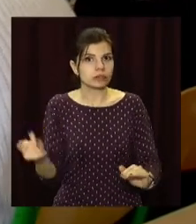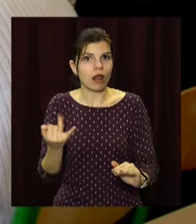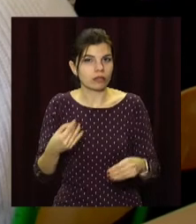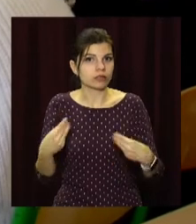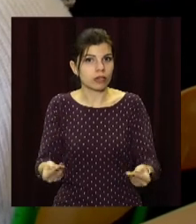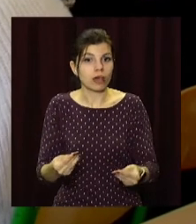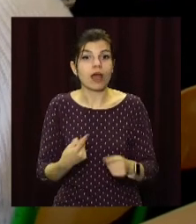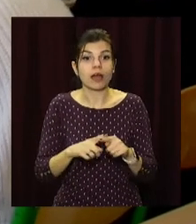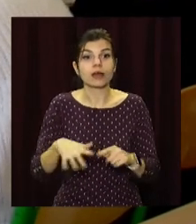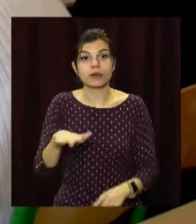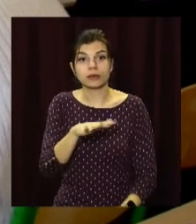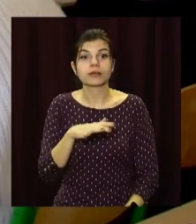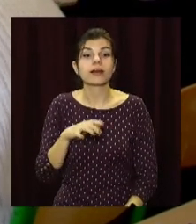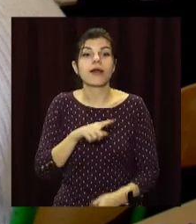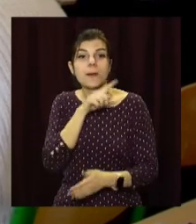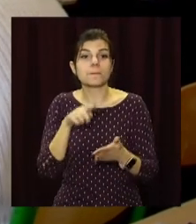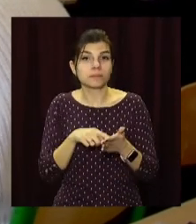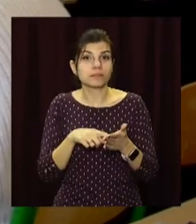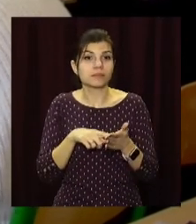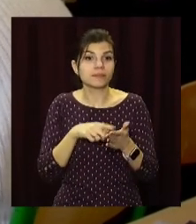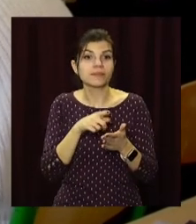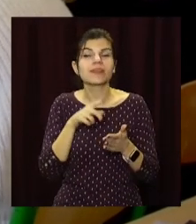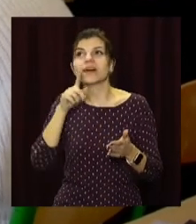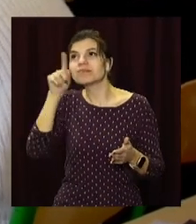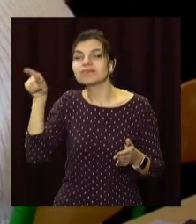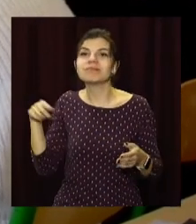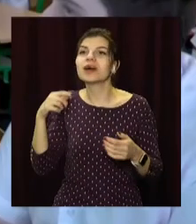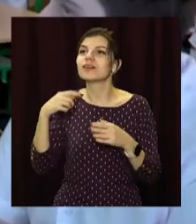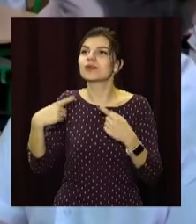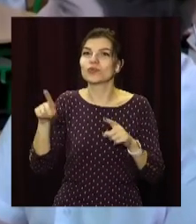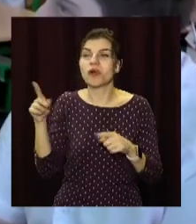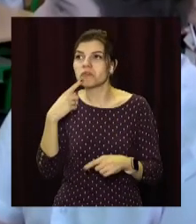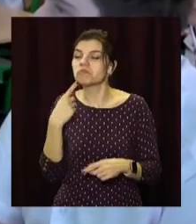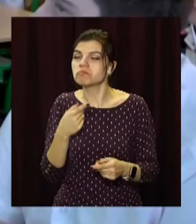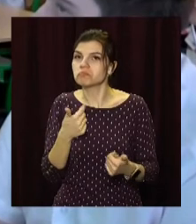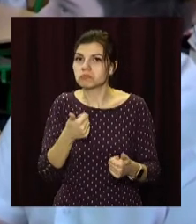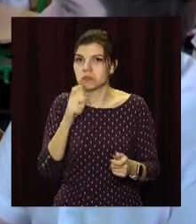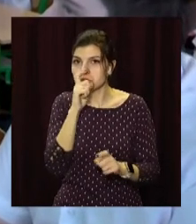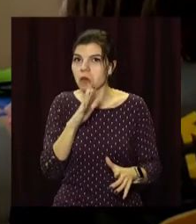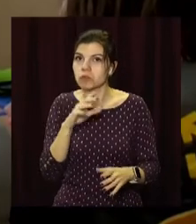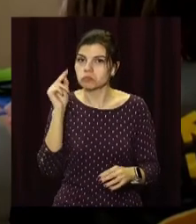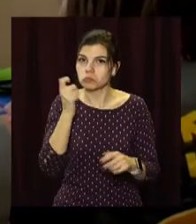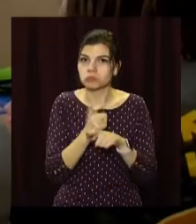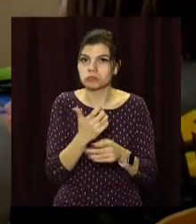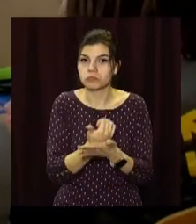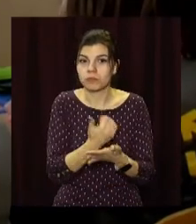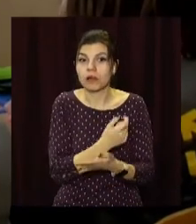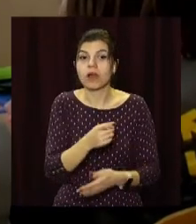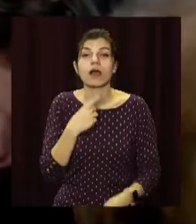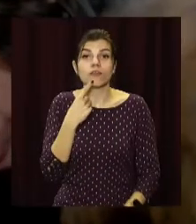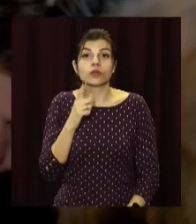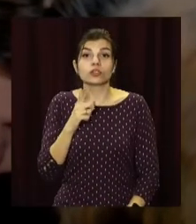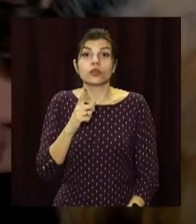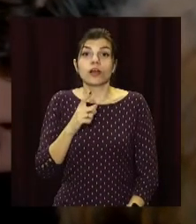департаменті з гуманітарних питань пишаються з добутками колеги на конкурсі. І кажуть, талановитих освітян у Кам'янському чимало, та